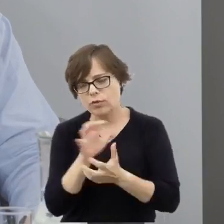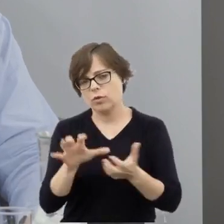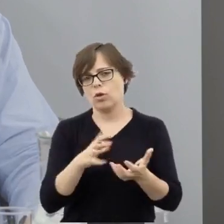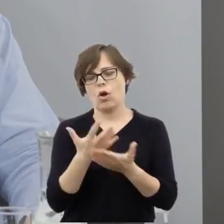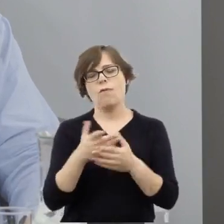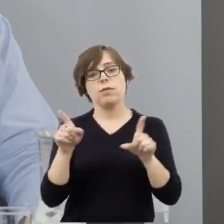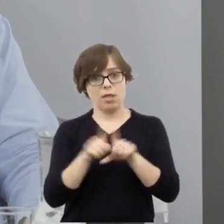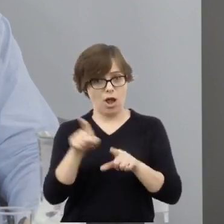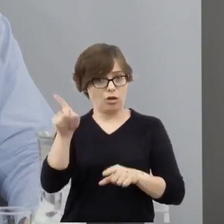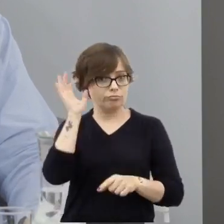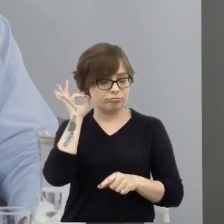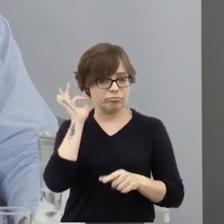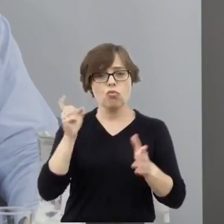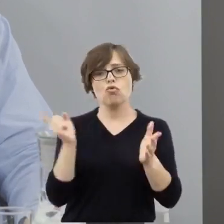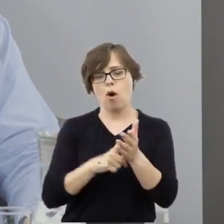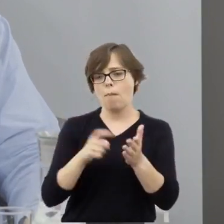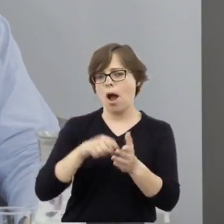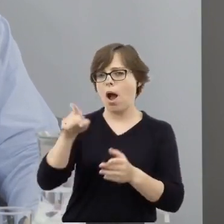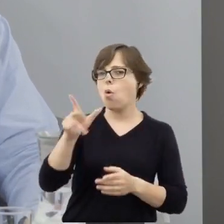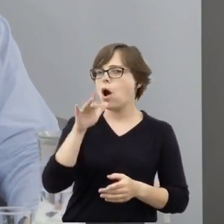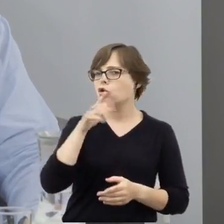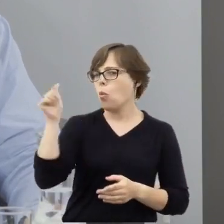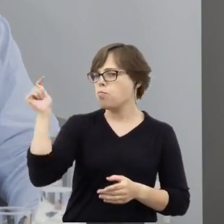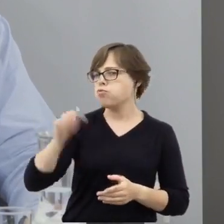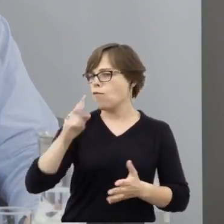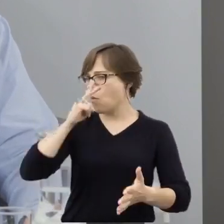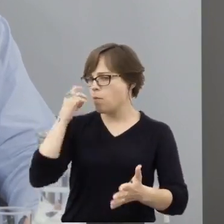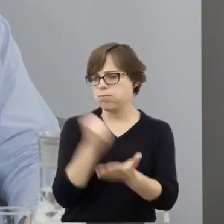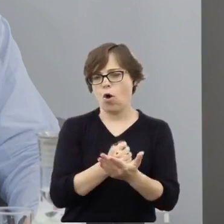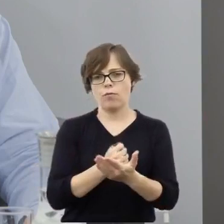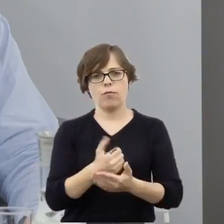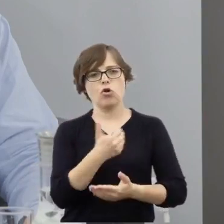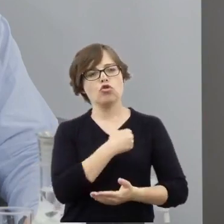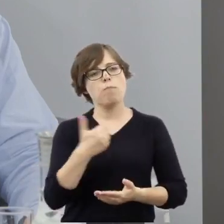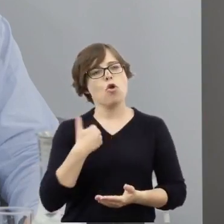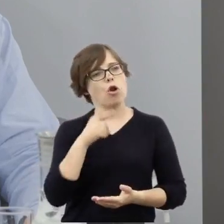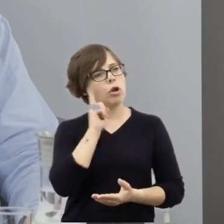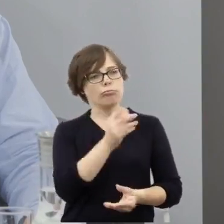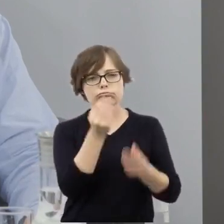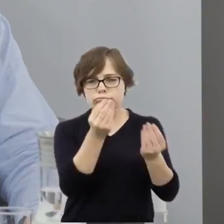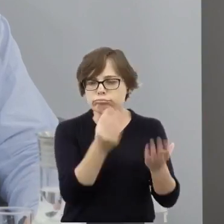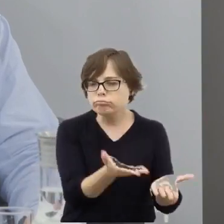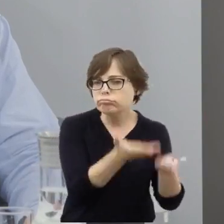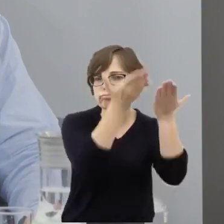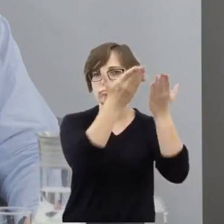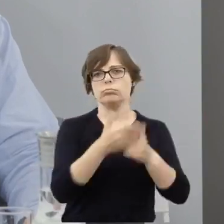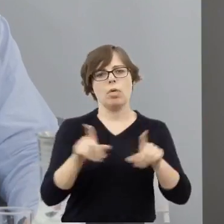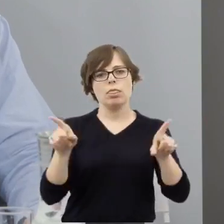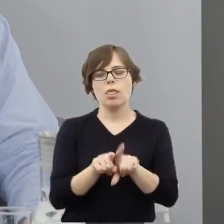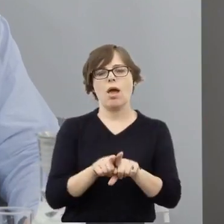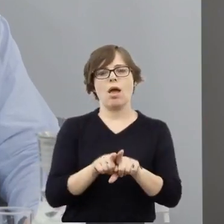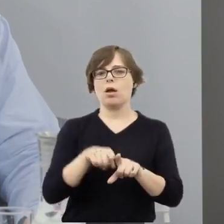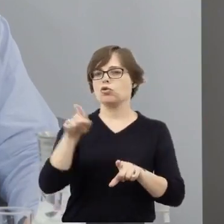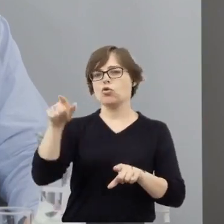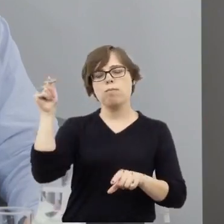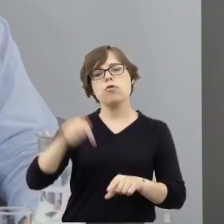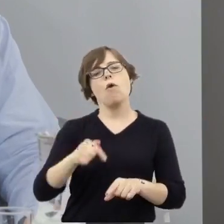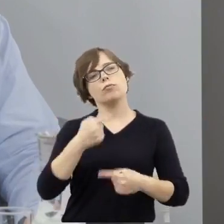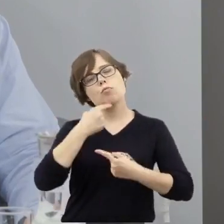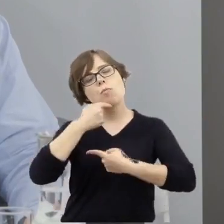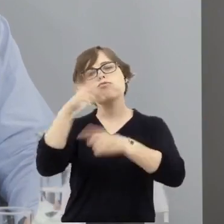domagała się od Żydów zaświadczenia o polskiej szlachetności, zaświadczenia wobec międzynarodowej